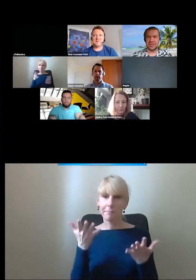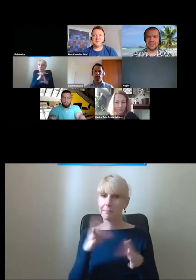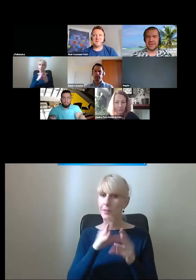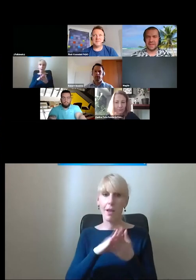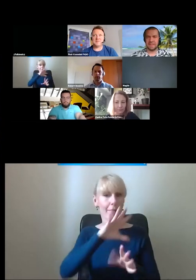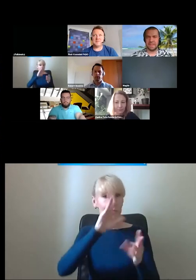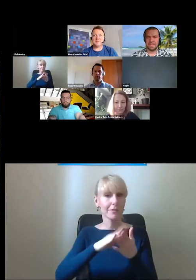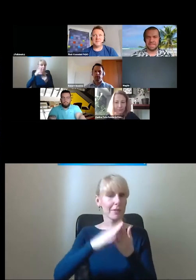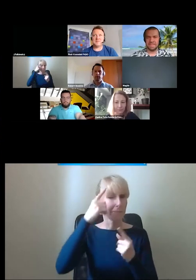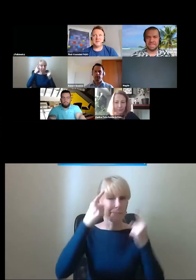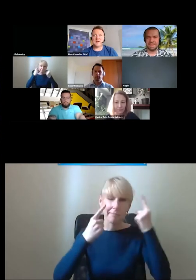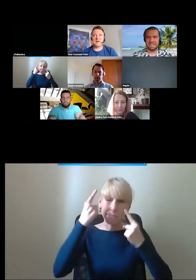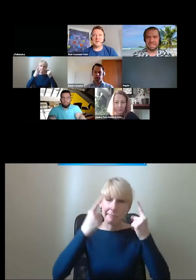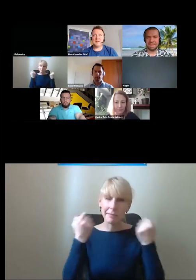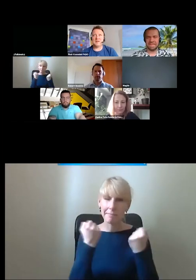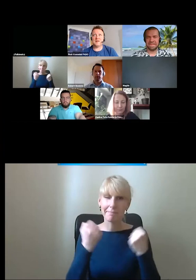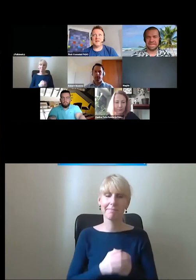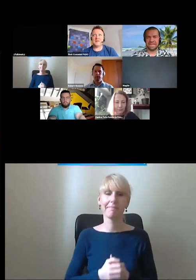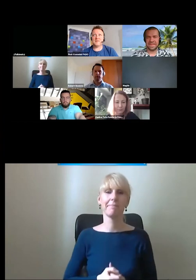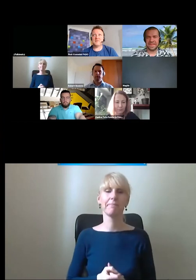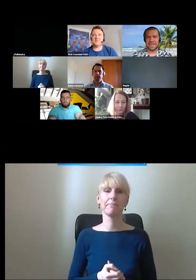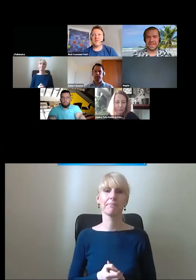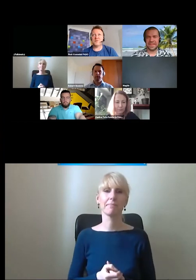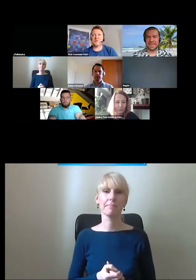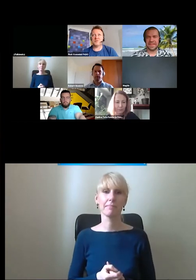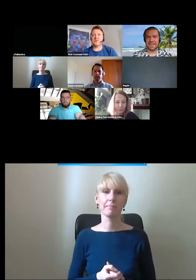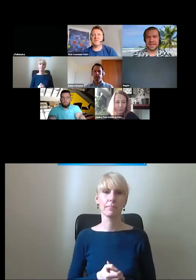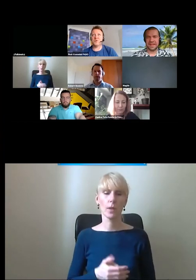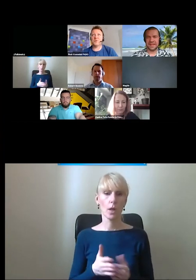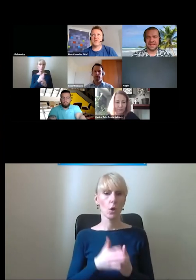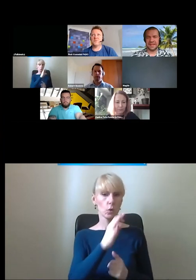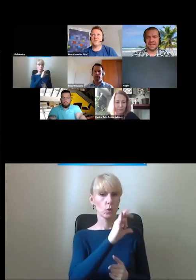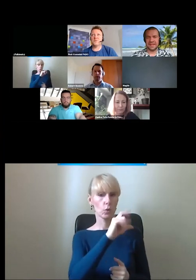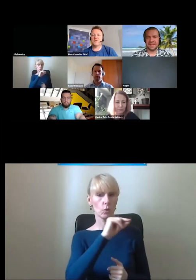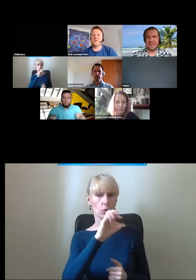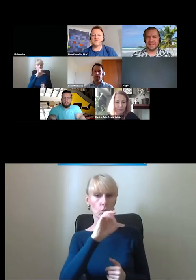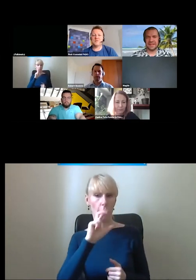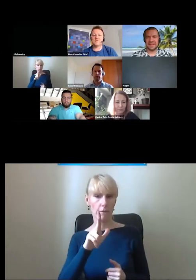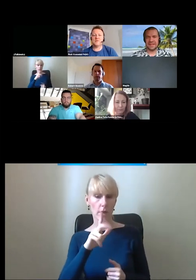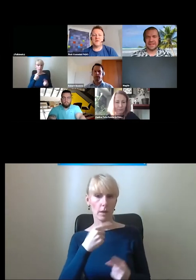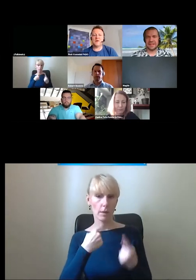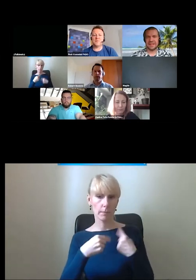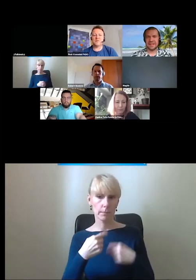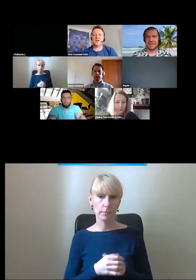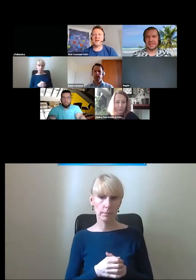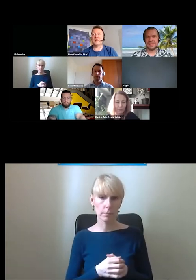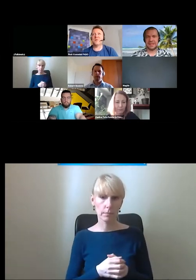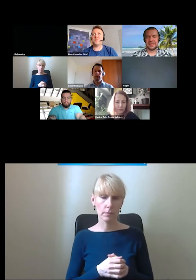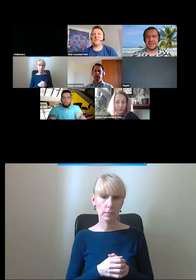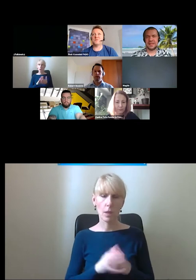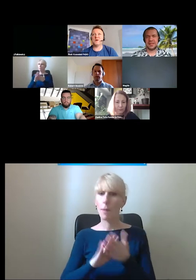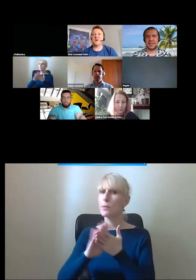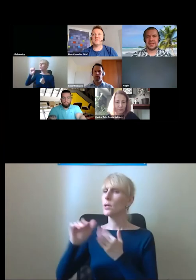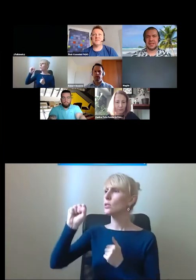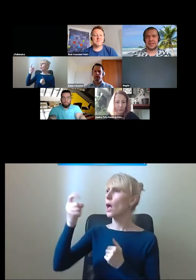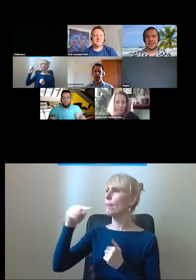przemyśleć, tak? Tak. Sławek pisze, że schody ruchomek... Proszę Adam, a